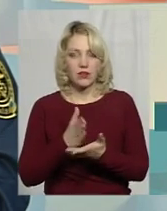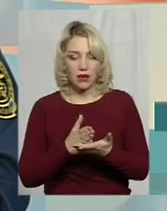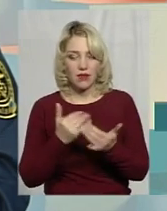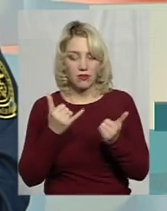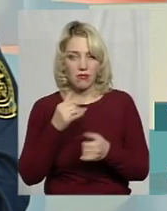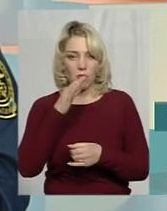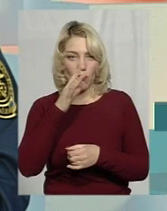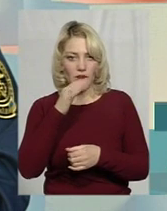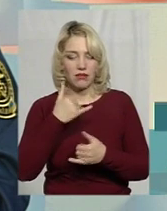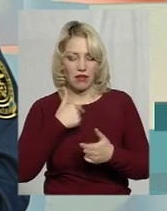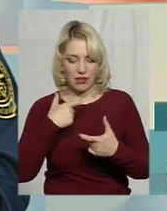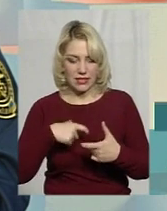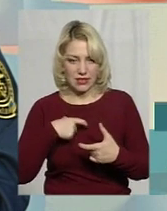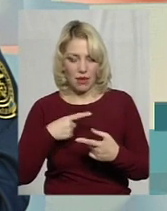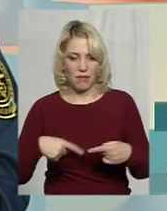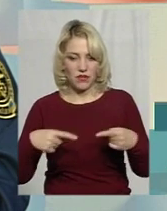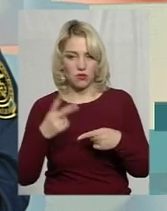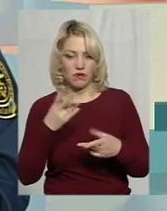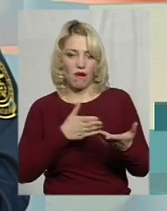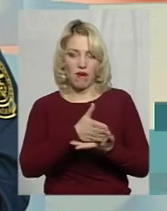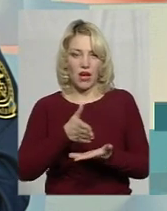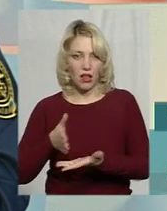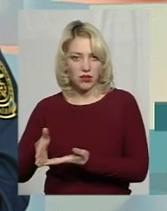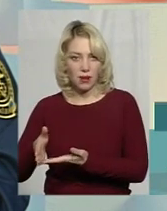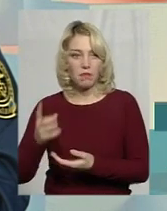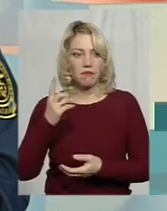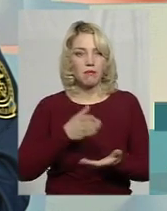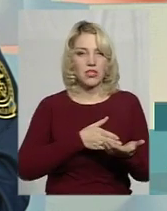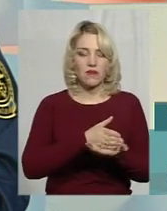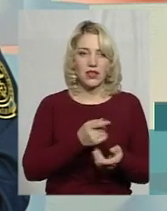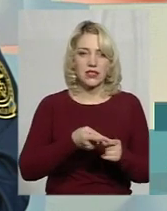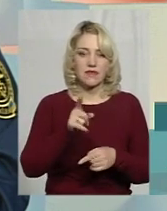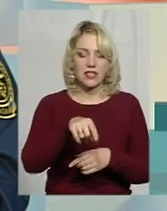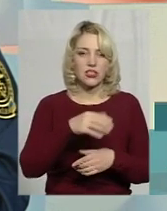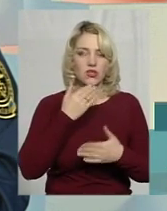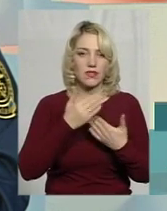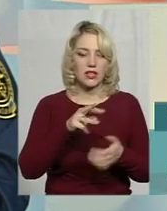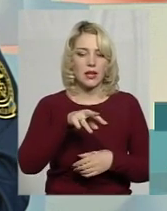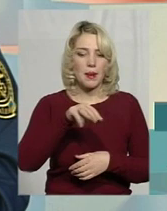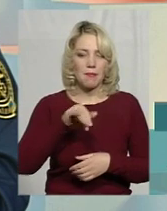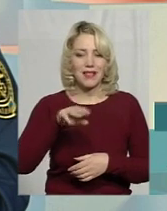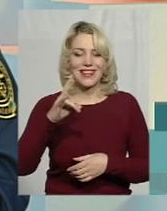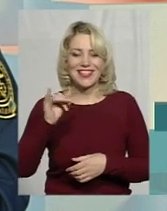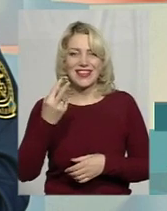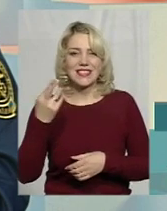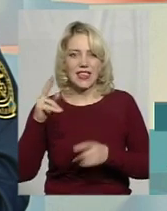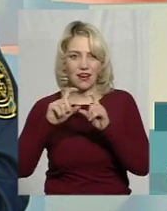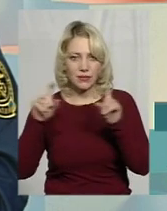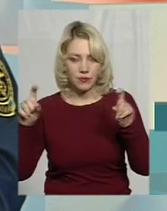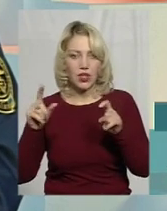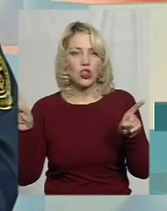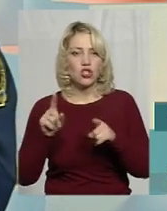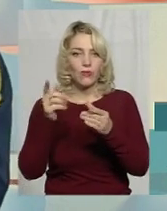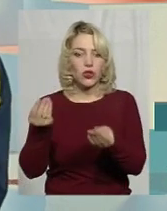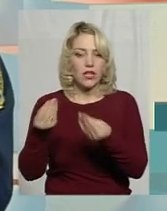на даний момент я для себе визначив два варіанти. Перший варіант – це все ж таки звернутися на митницю з документами, для того, щоб вони